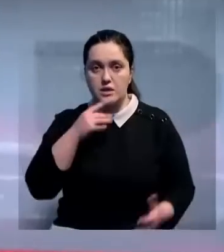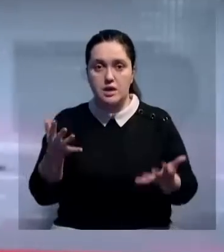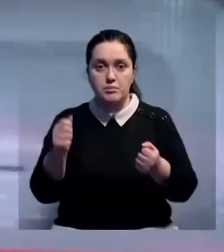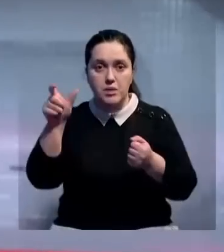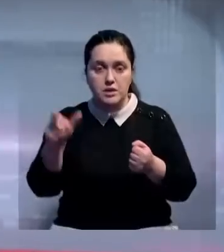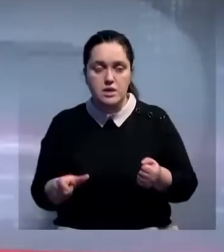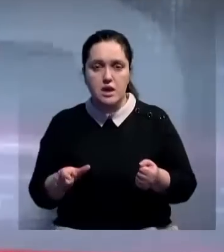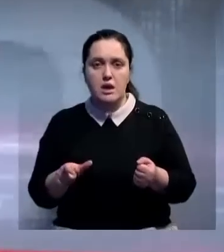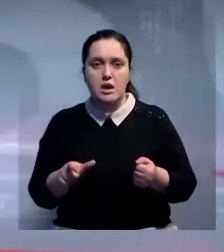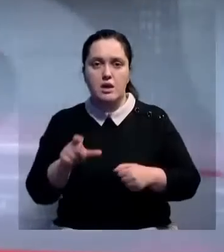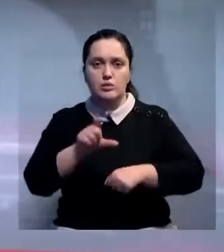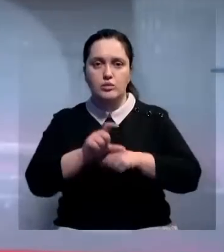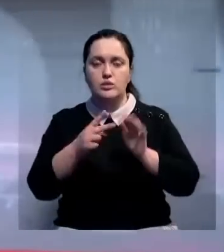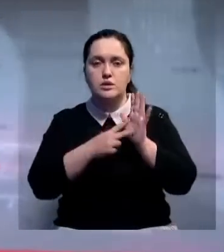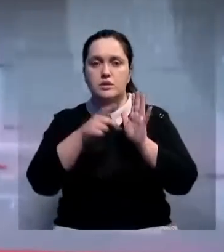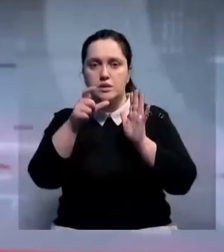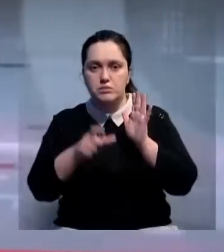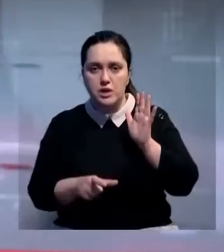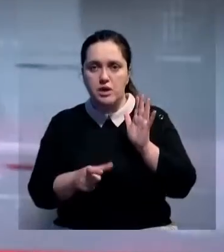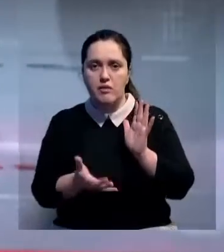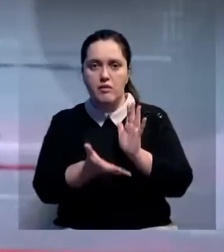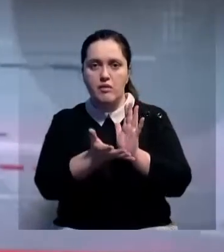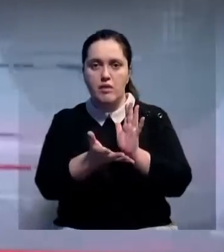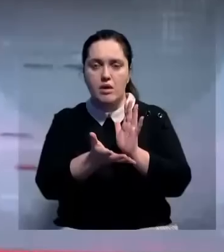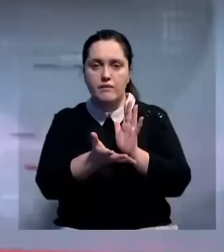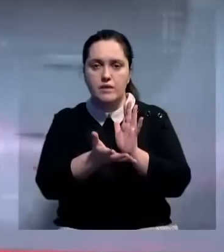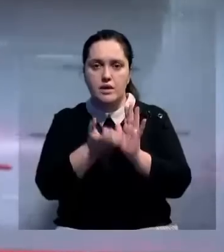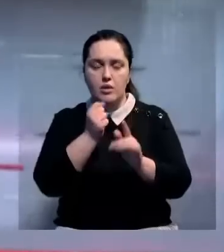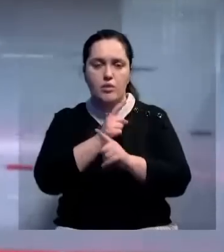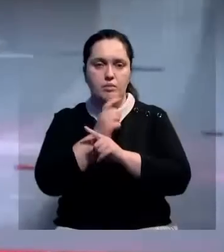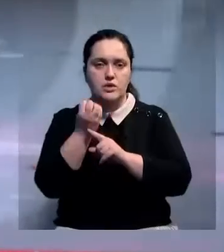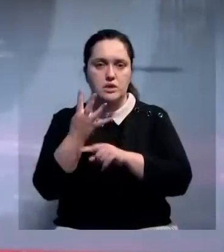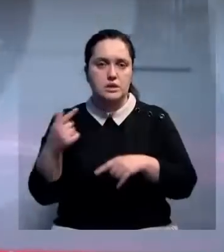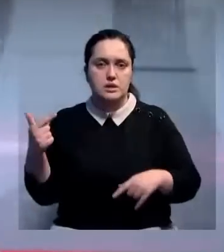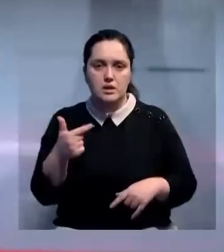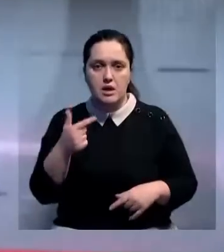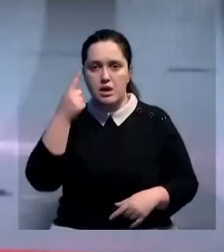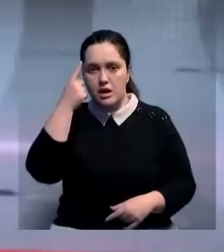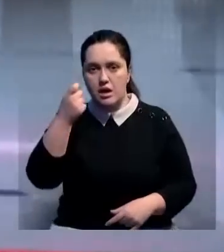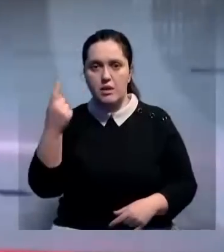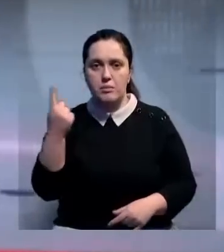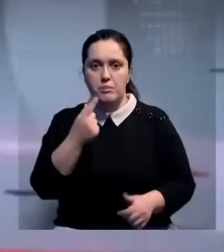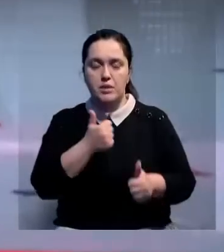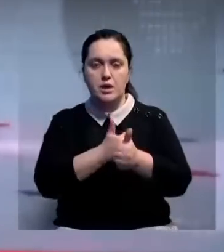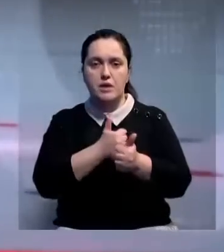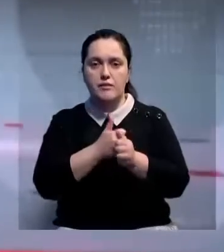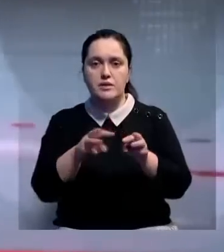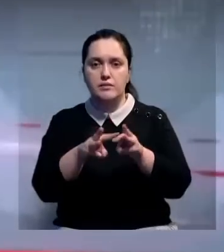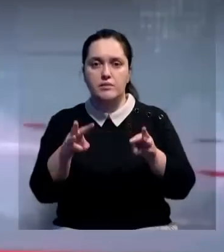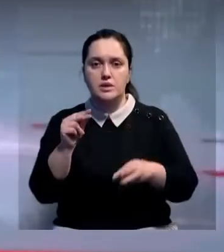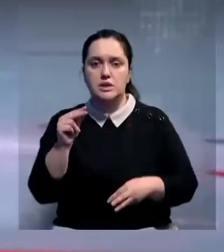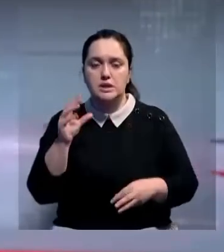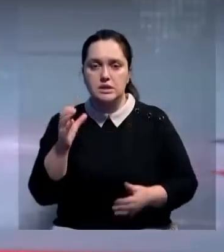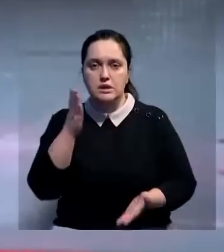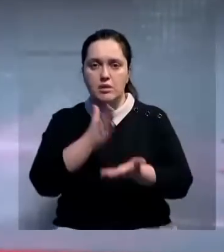спасатели вытащили из-под завалов в Турции 7 человек и извлекли тела 14 граждан. Об этом сообщил первый